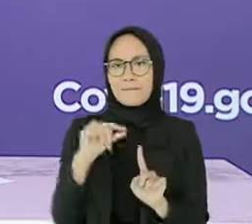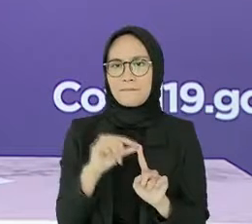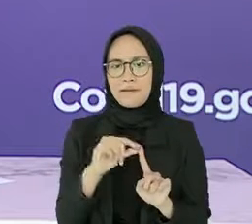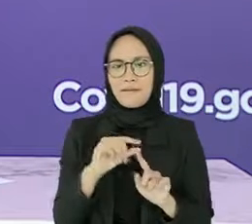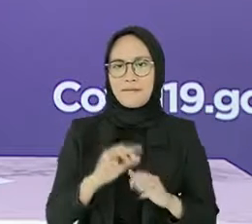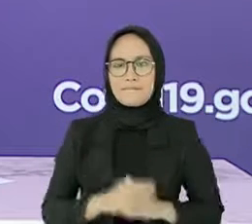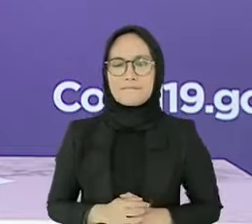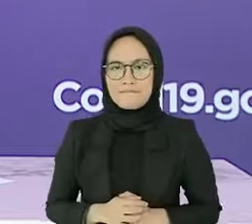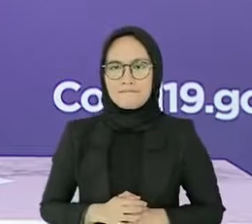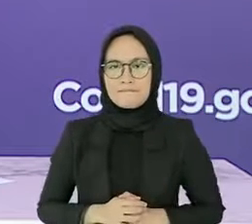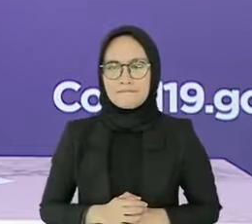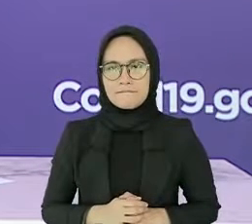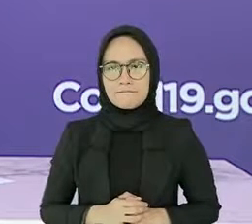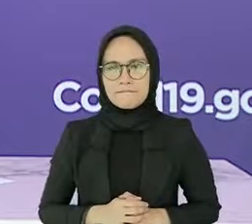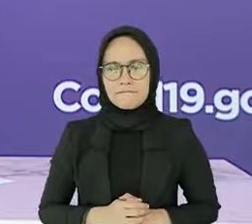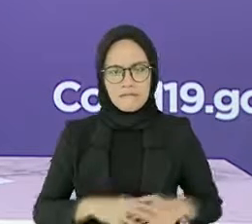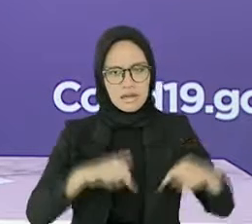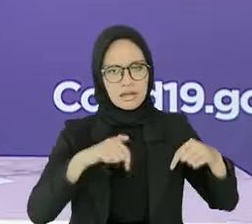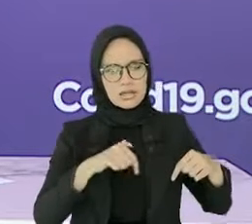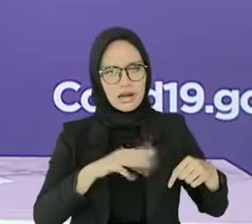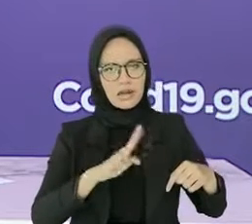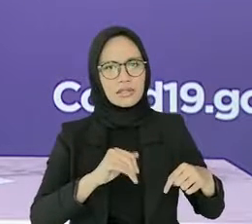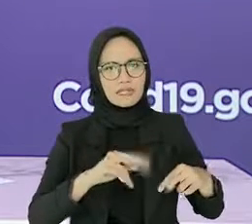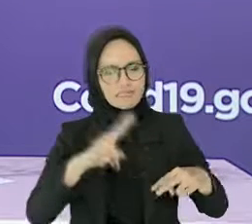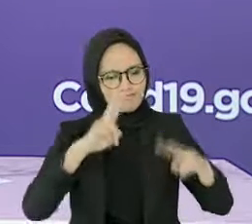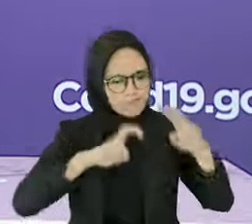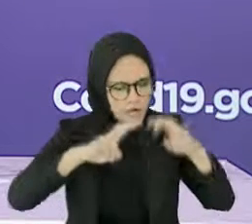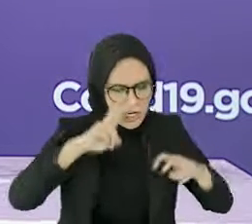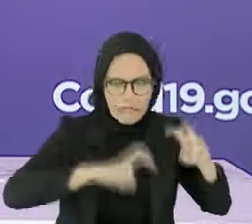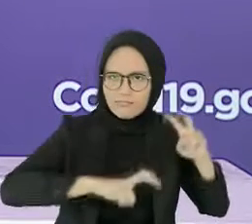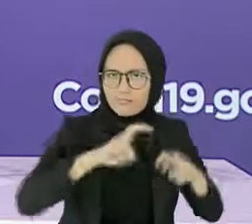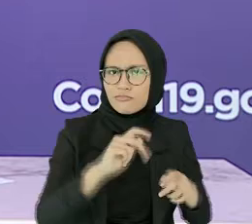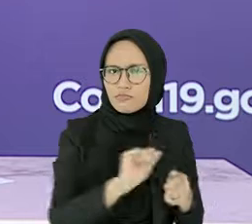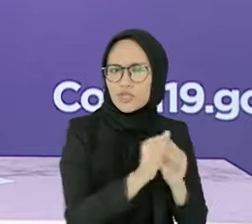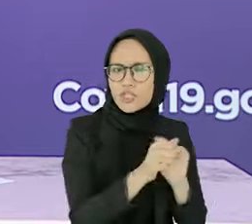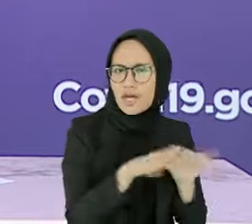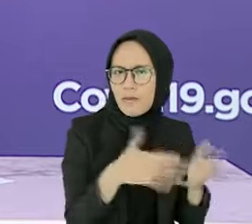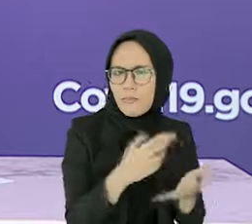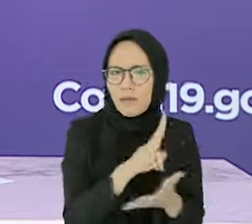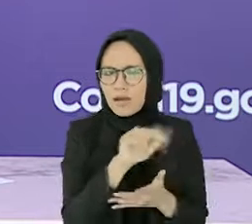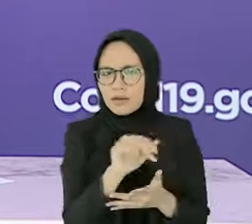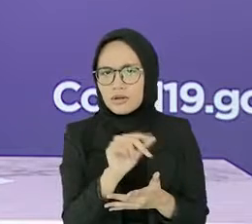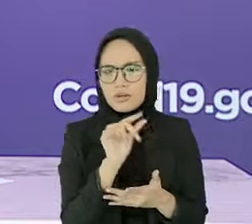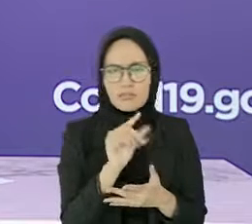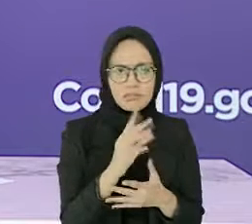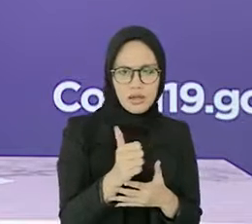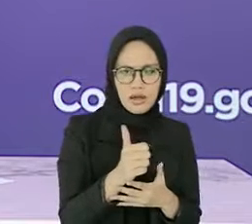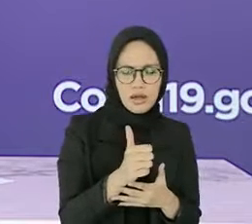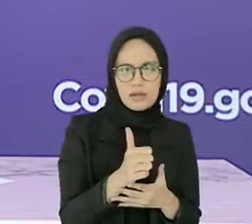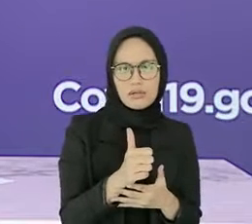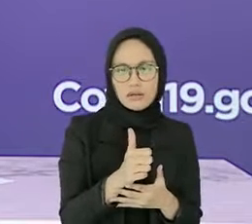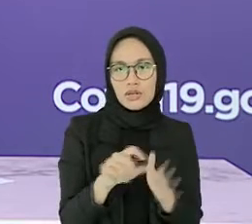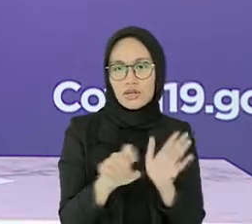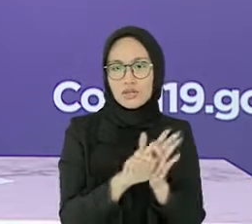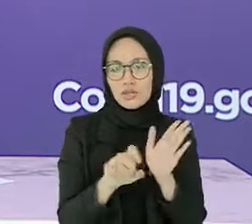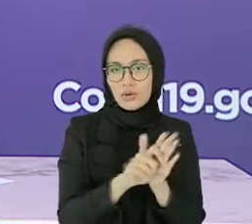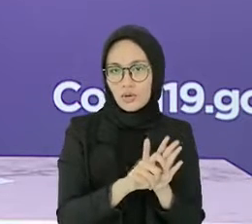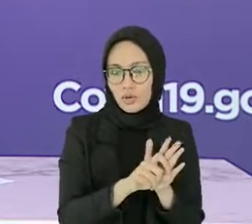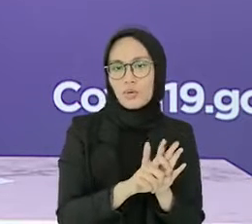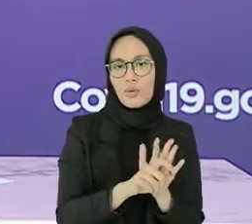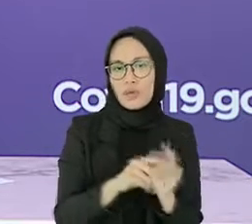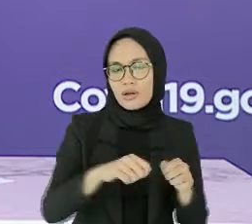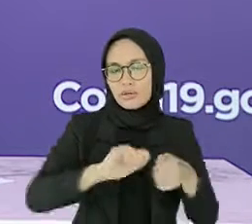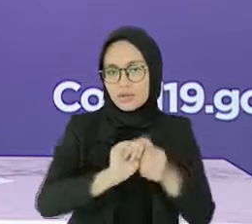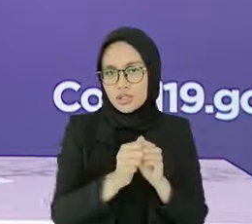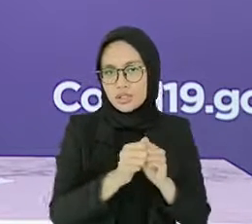deteksi NAAT yang secara resmi digunakan seperti Nicking Endonucleus Amplification Reaction